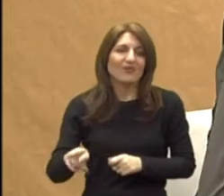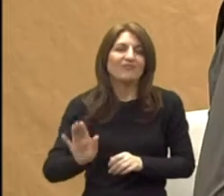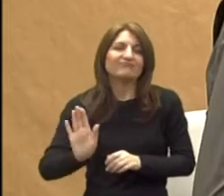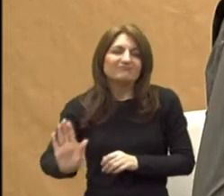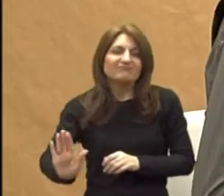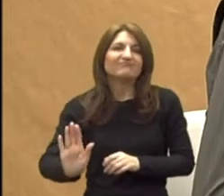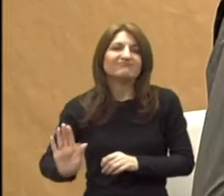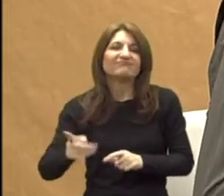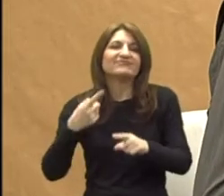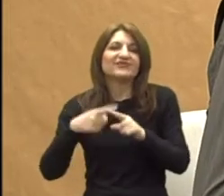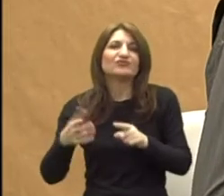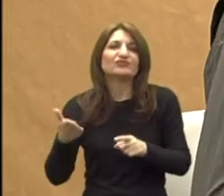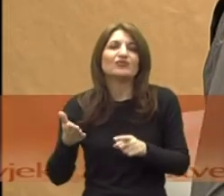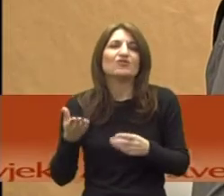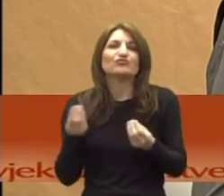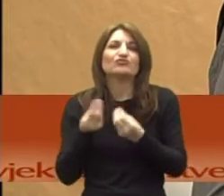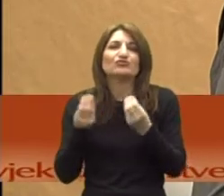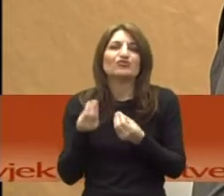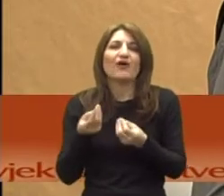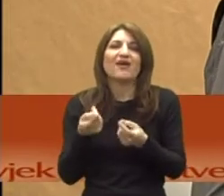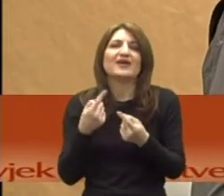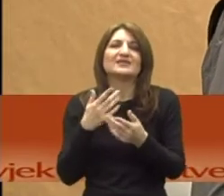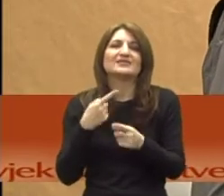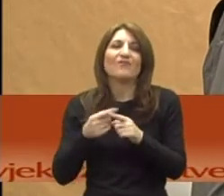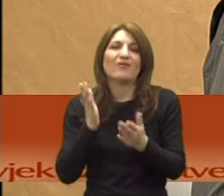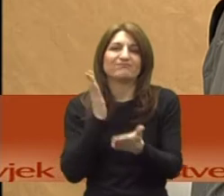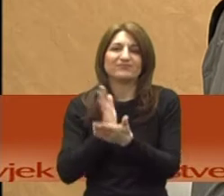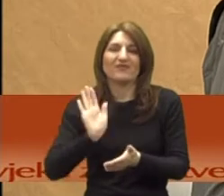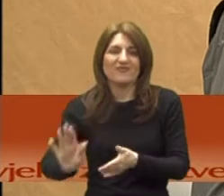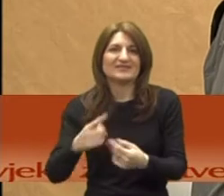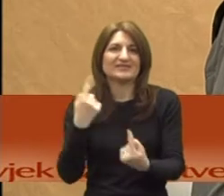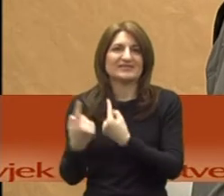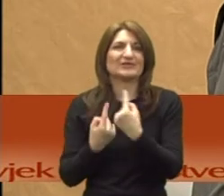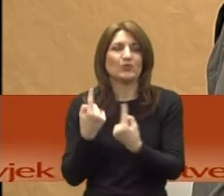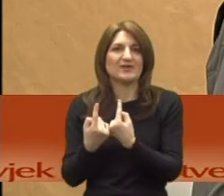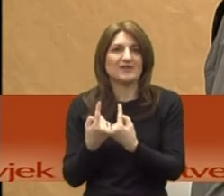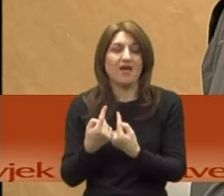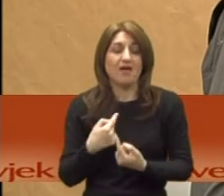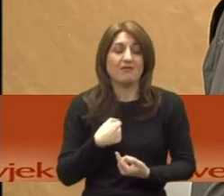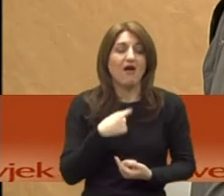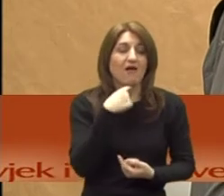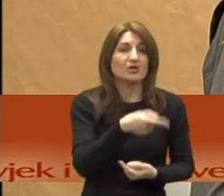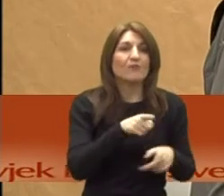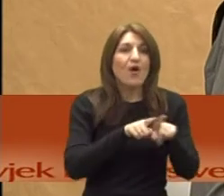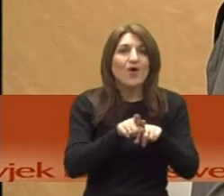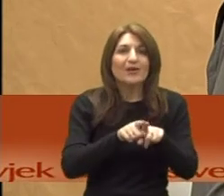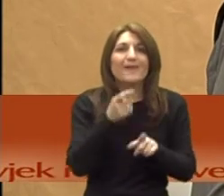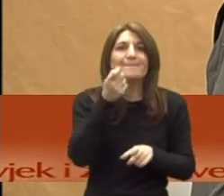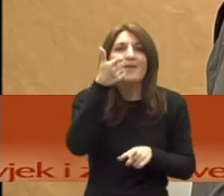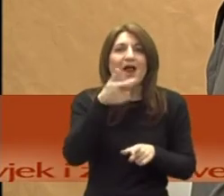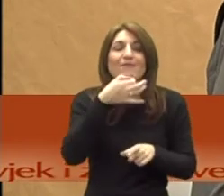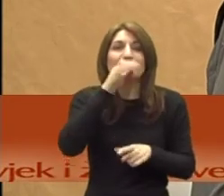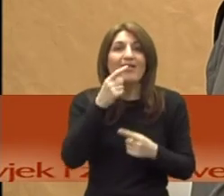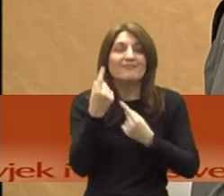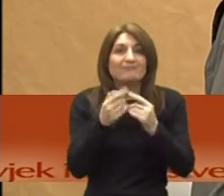faktorima, odnosno čibenicima koji su doli do tog stanja. I zato kažem, govorimo o roditeljima, i onaj najmanji pomak je nao velika stvar.